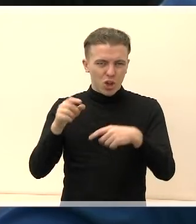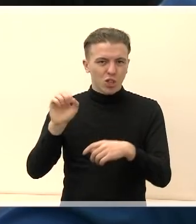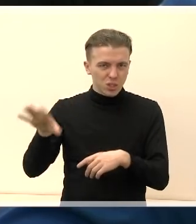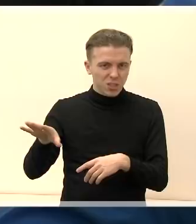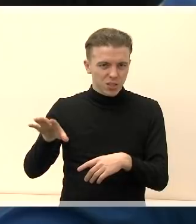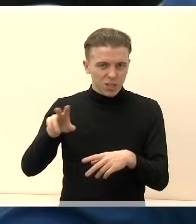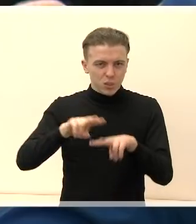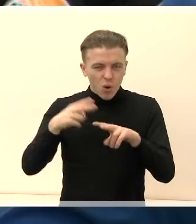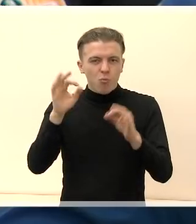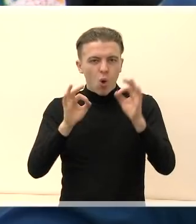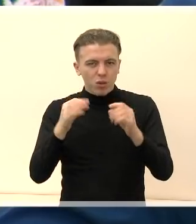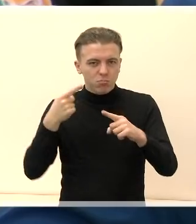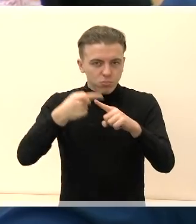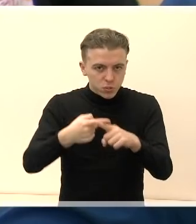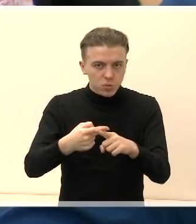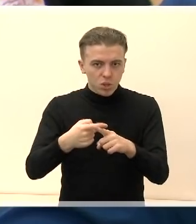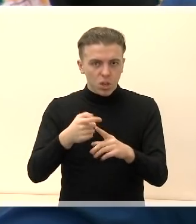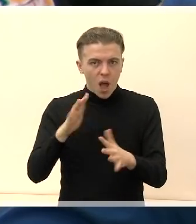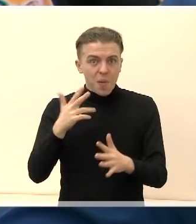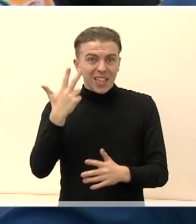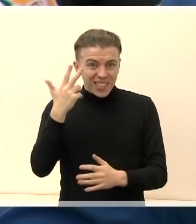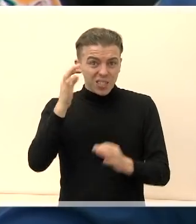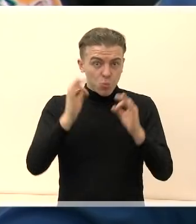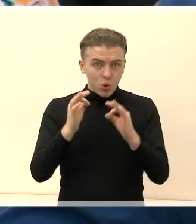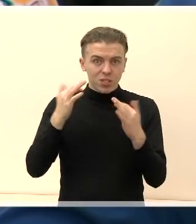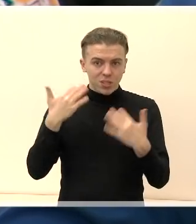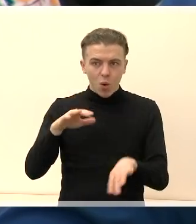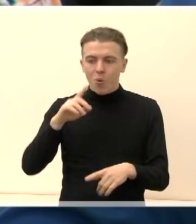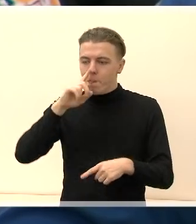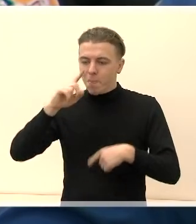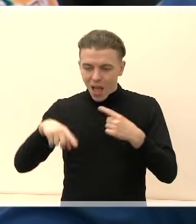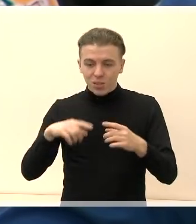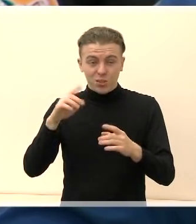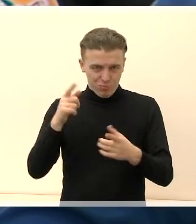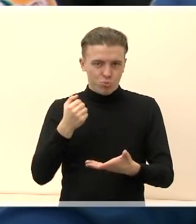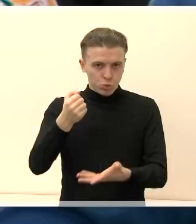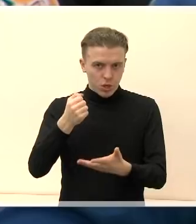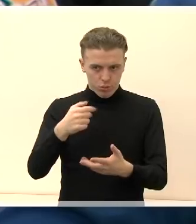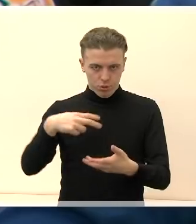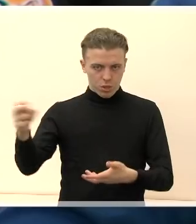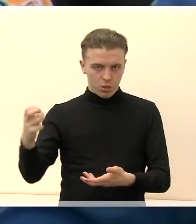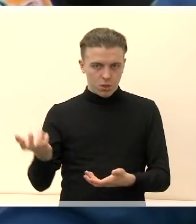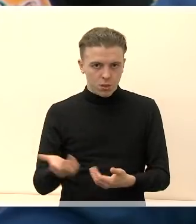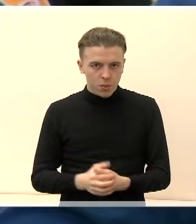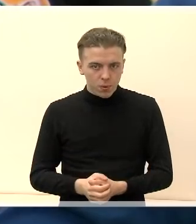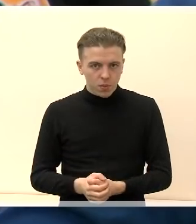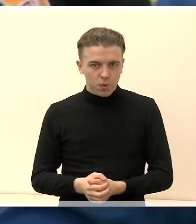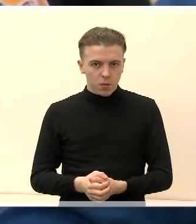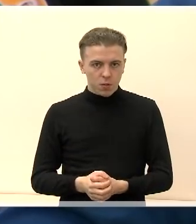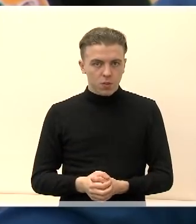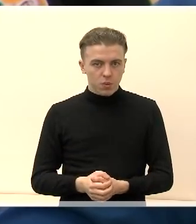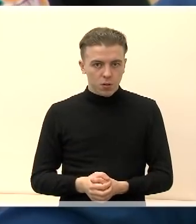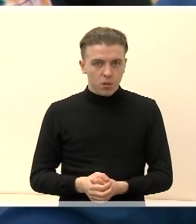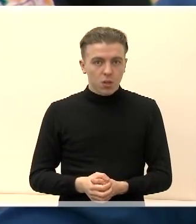palūkanomis, tai turbūt sudaro apie 3 procentus viso metinio suvaldybės biudžetu. Tai turbūt nėra gerai. Kitas dalykas, kaip